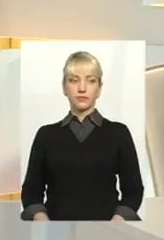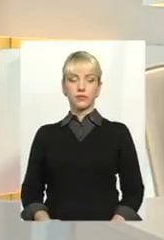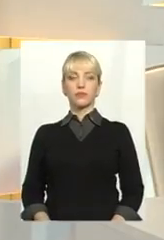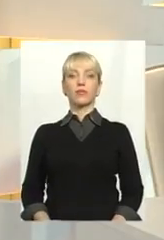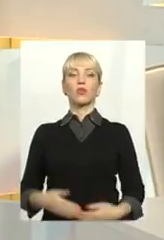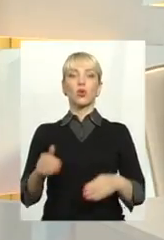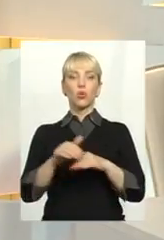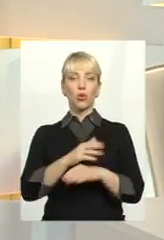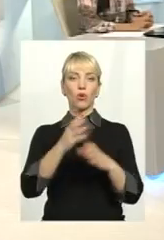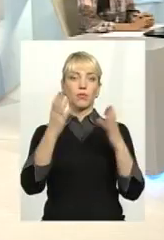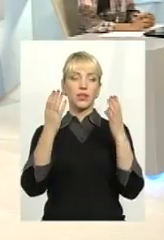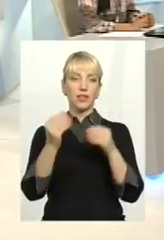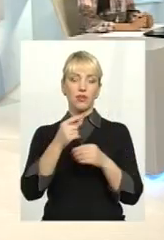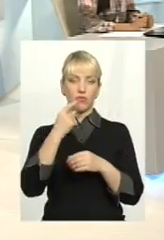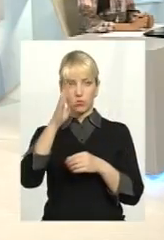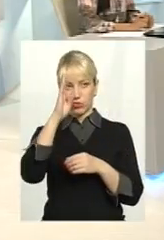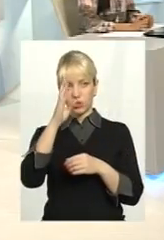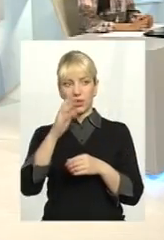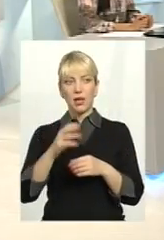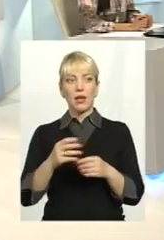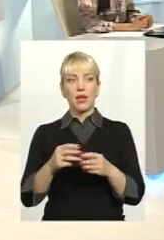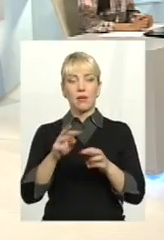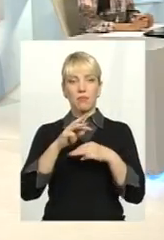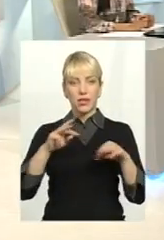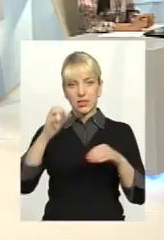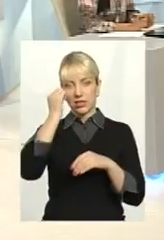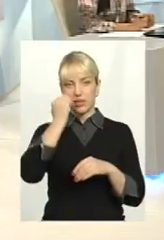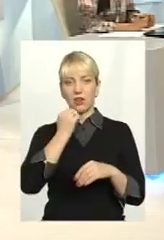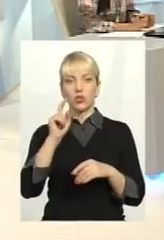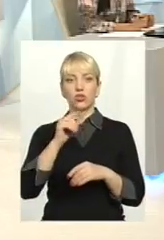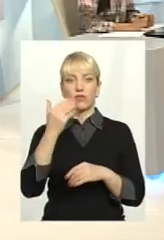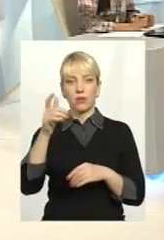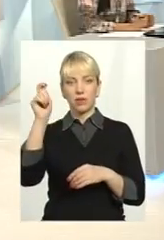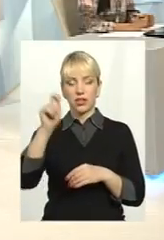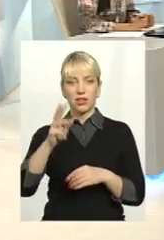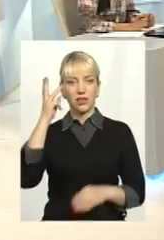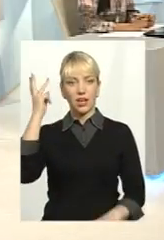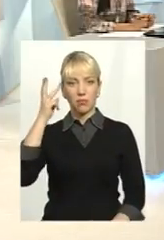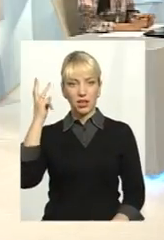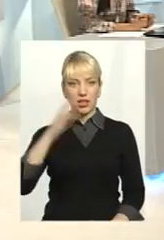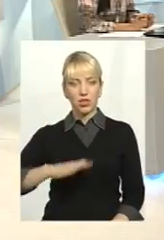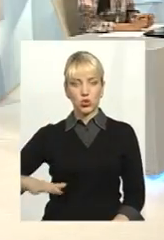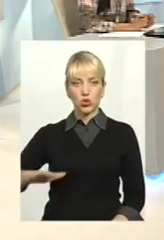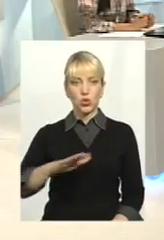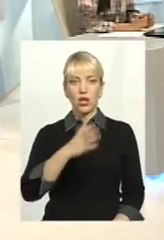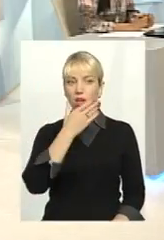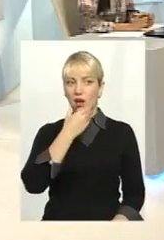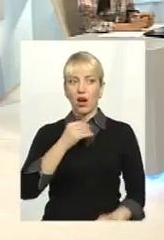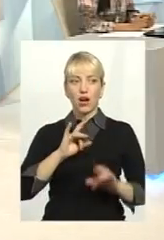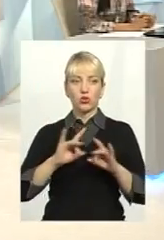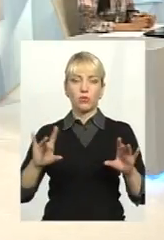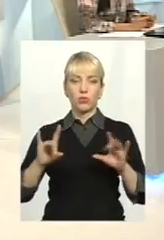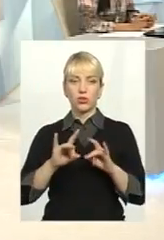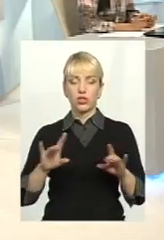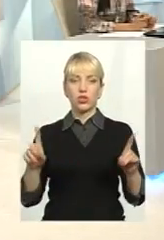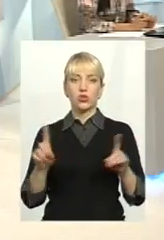Доброго дня. Доброго здоров'я. Пане міністре, ми вам дуже дякуємо те, що ви приїхали на Хмельниччину і гарно нам прояснили очі,